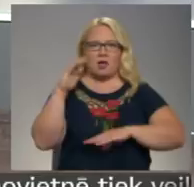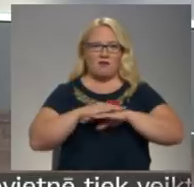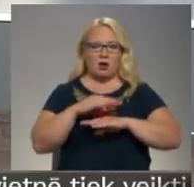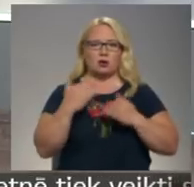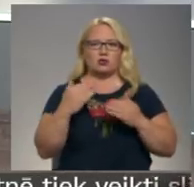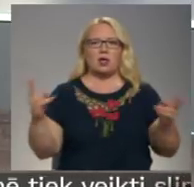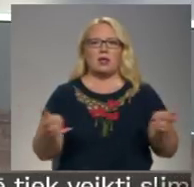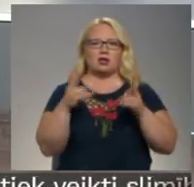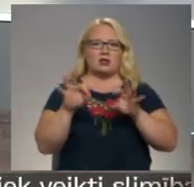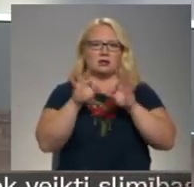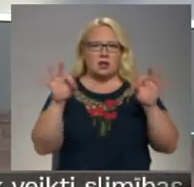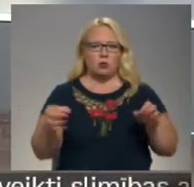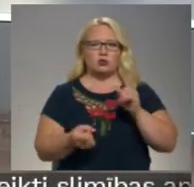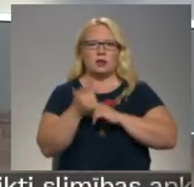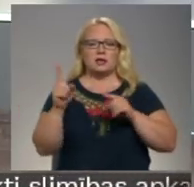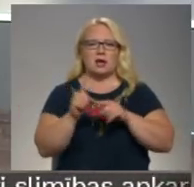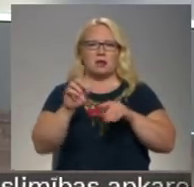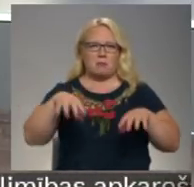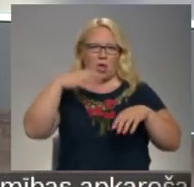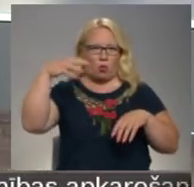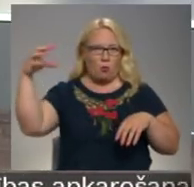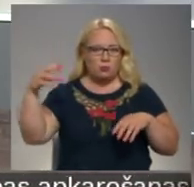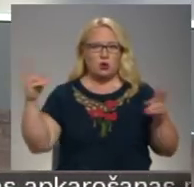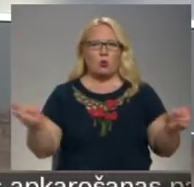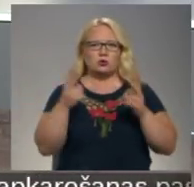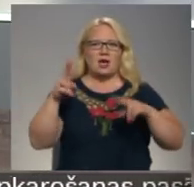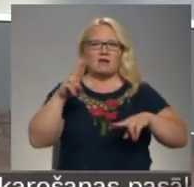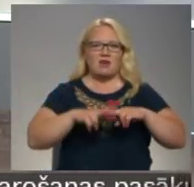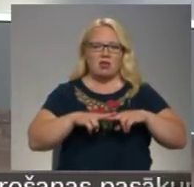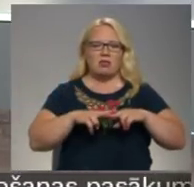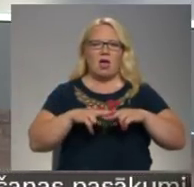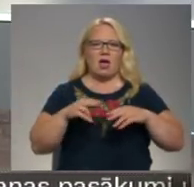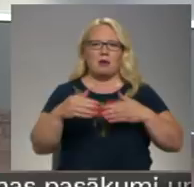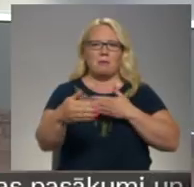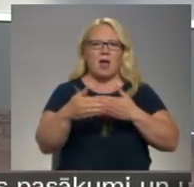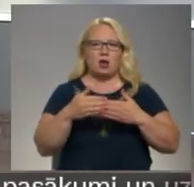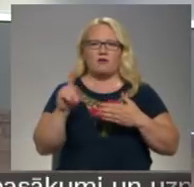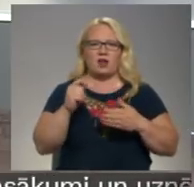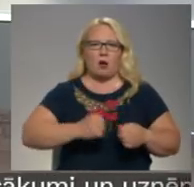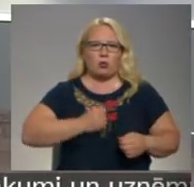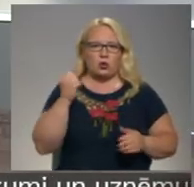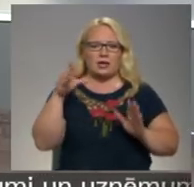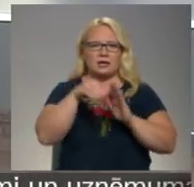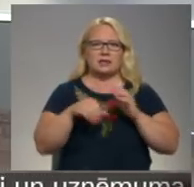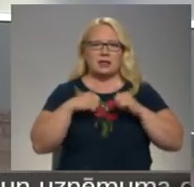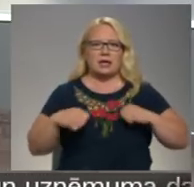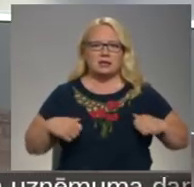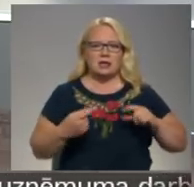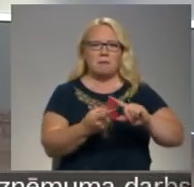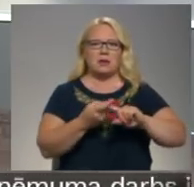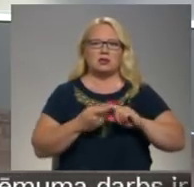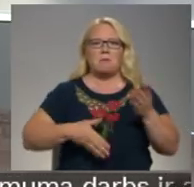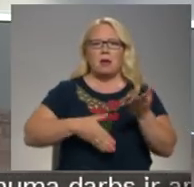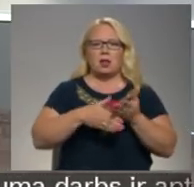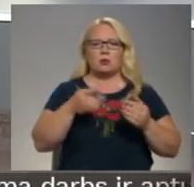dekšana atsākusies un radies arī piedūmojums. Ugunsgrēku vietai piekļuvi ir apgrūtināta un iesaistītie dienestu piesaistījuši palīgus no